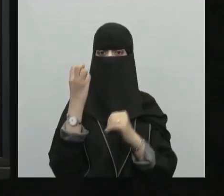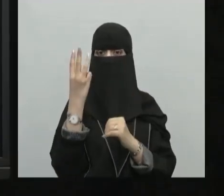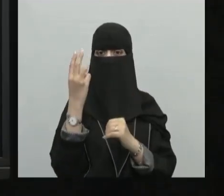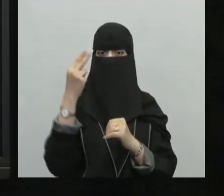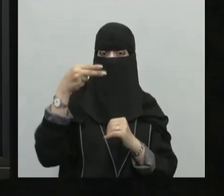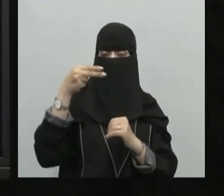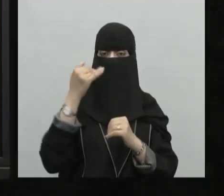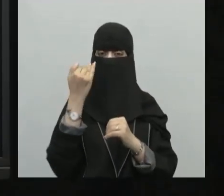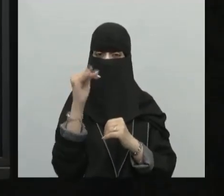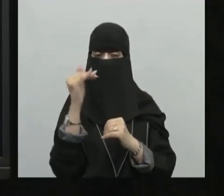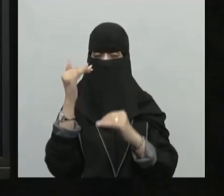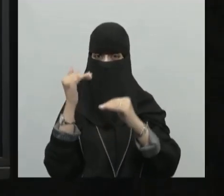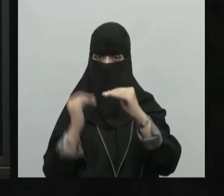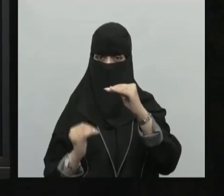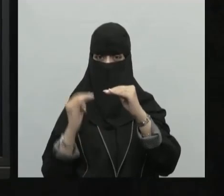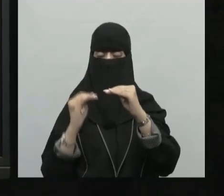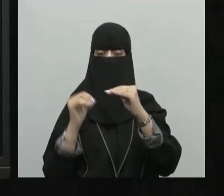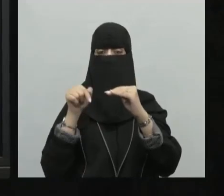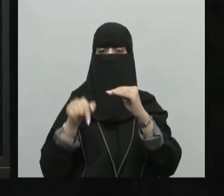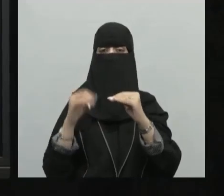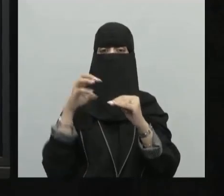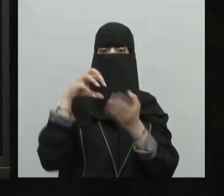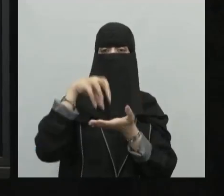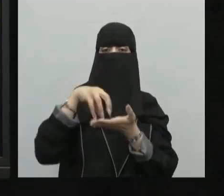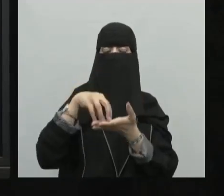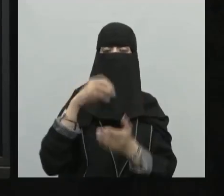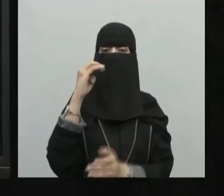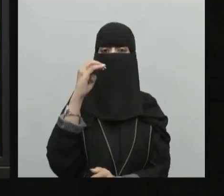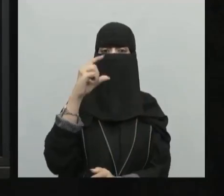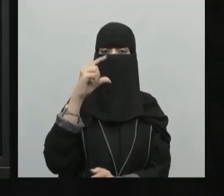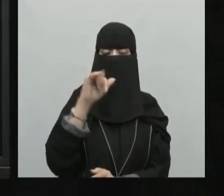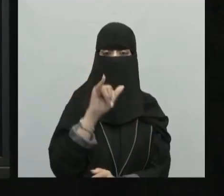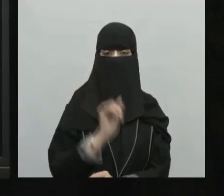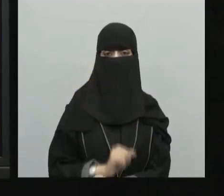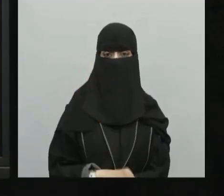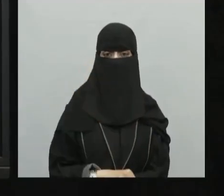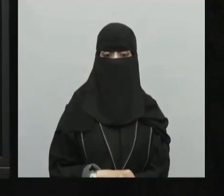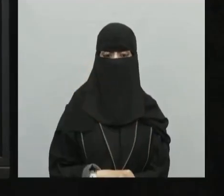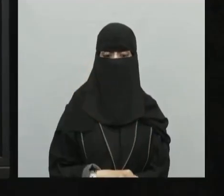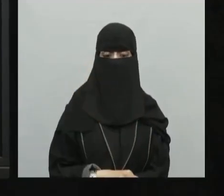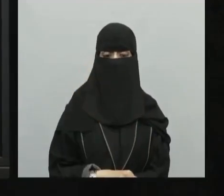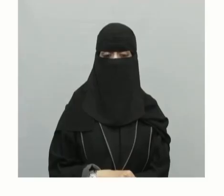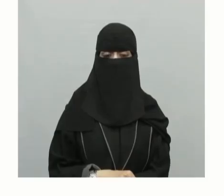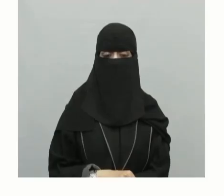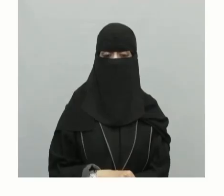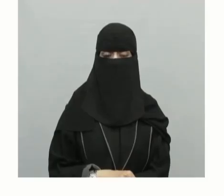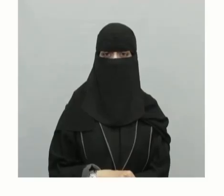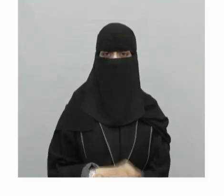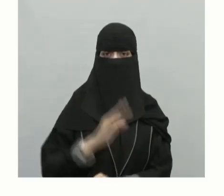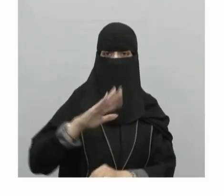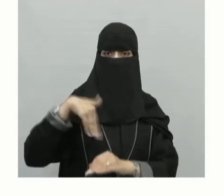.5 جنوباً هو موقع مدار الجدي بعد ذلك أبناء وابنات الطلاب